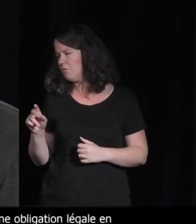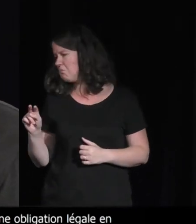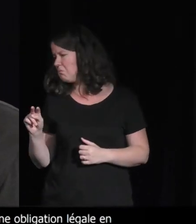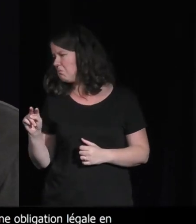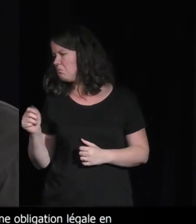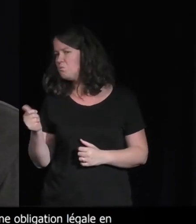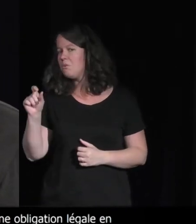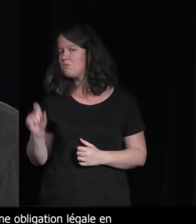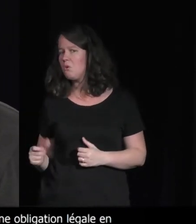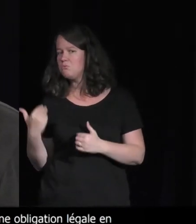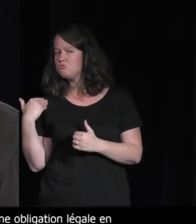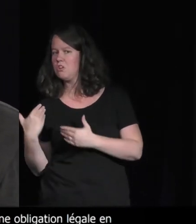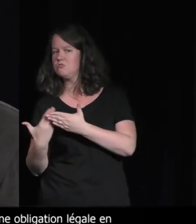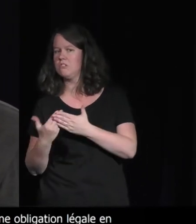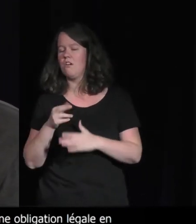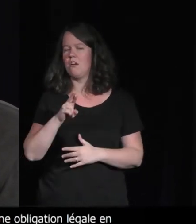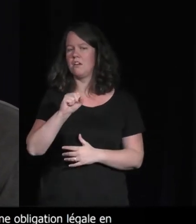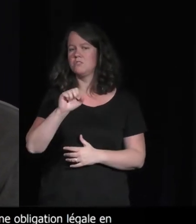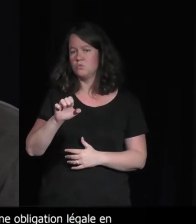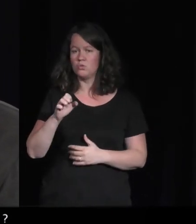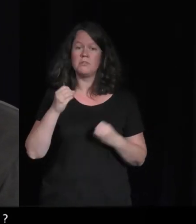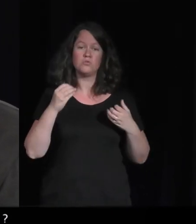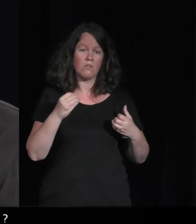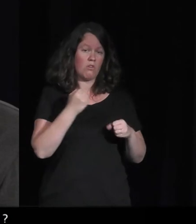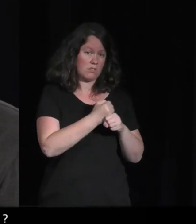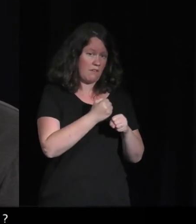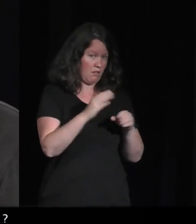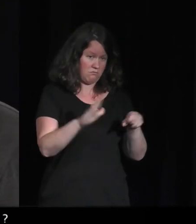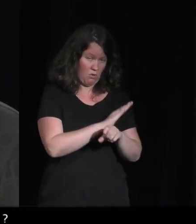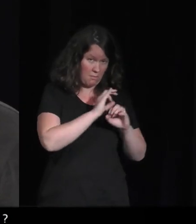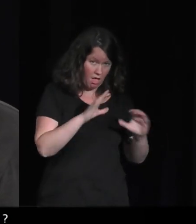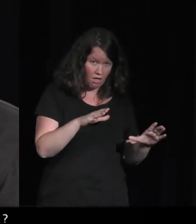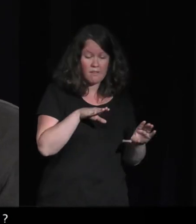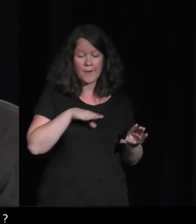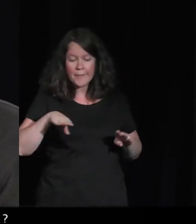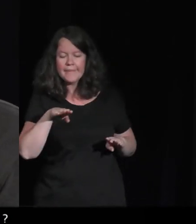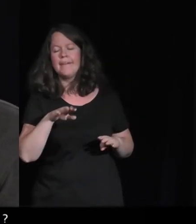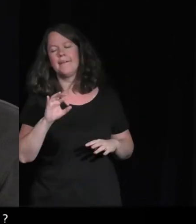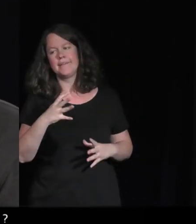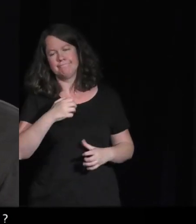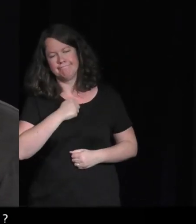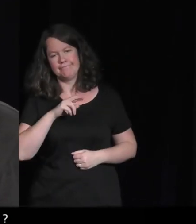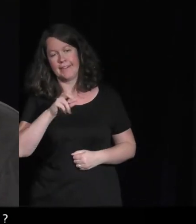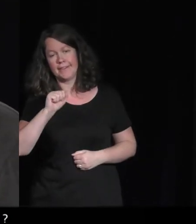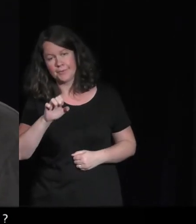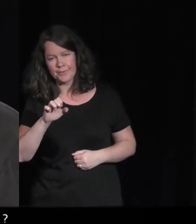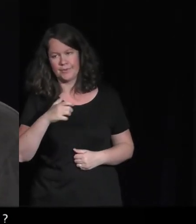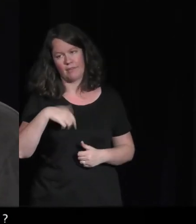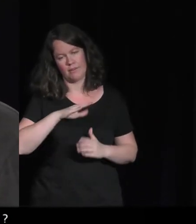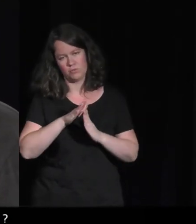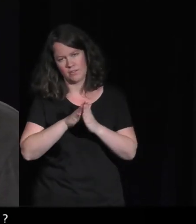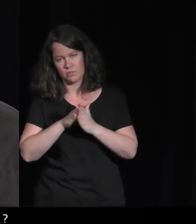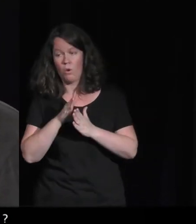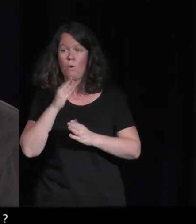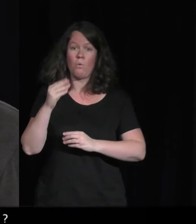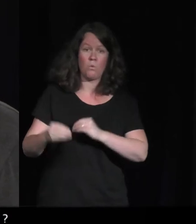par une personne qui fait ça à côté de ses heures, parce qu'elle est bien motivée. Ou alors, c'est quelqu'un qui est une